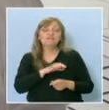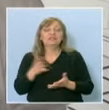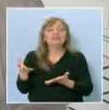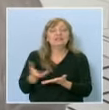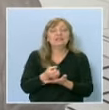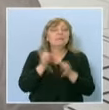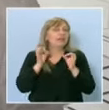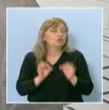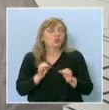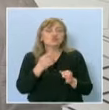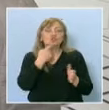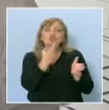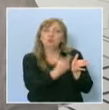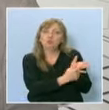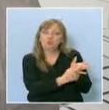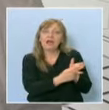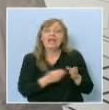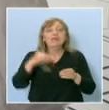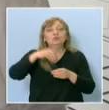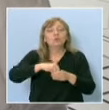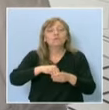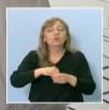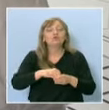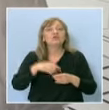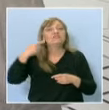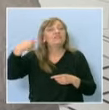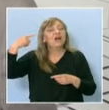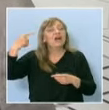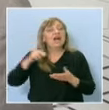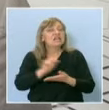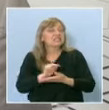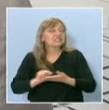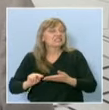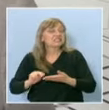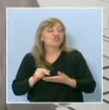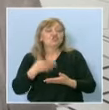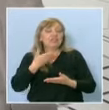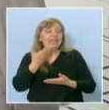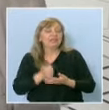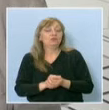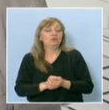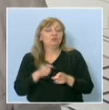точните думички и да ги вместят в съчинението. Това е от помагалото ни по български язик.